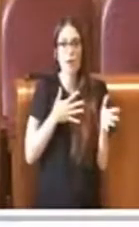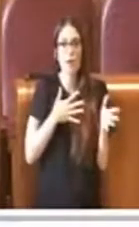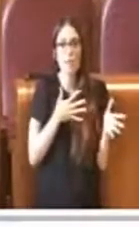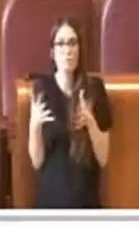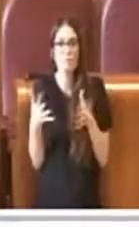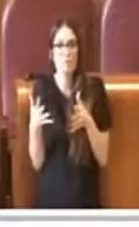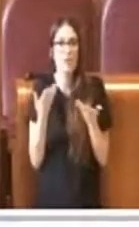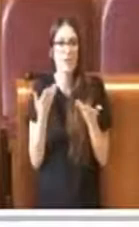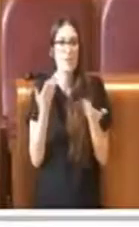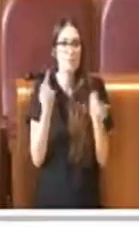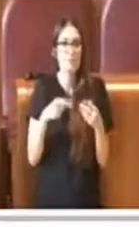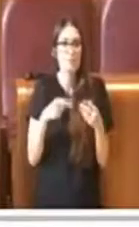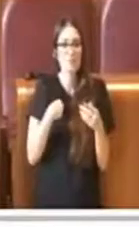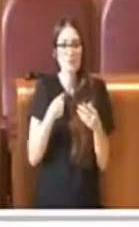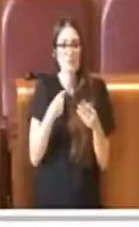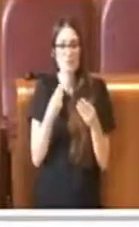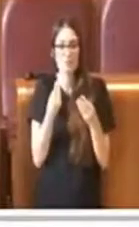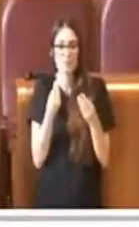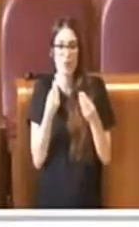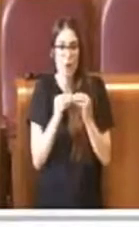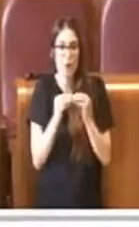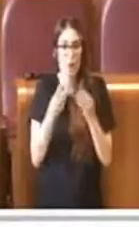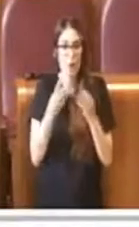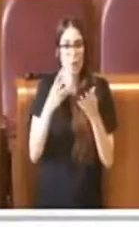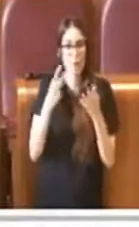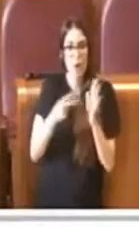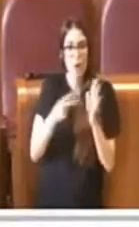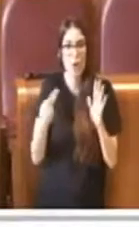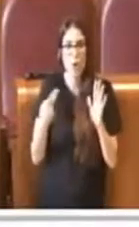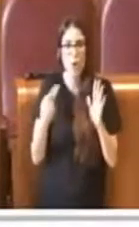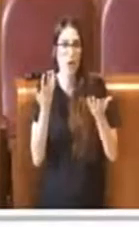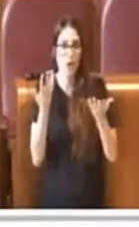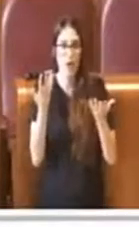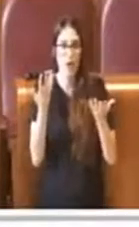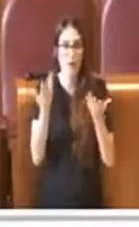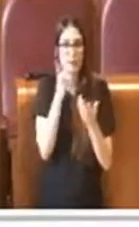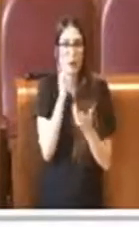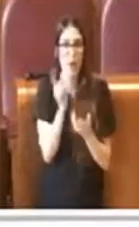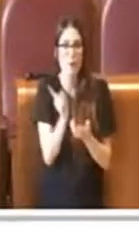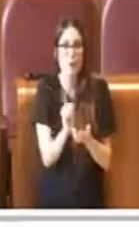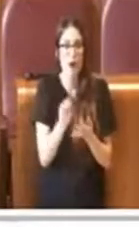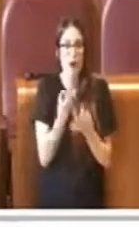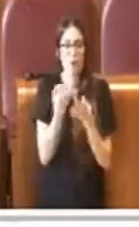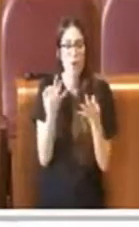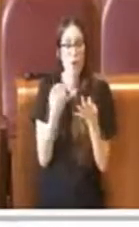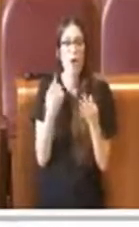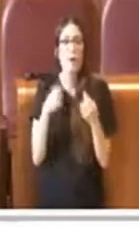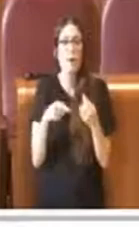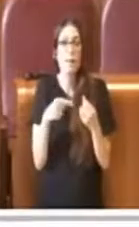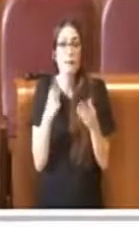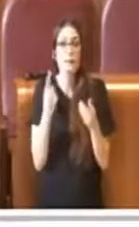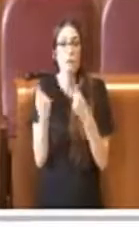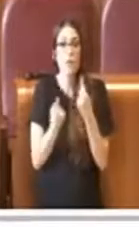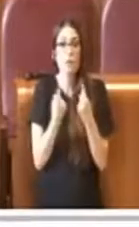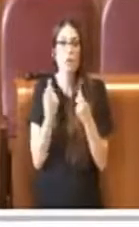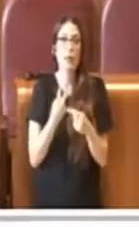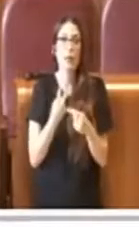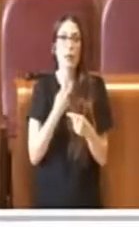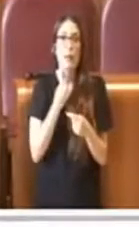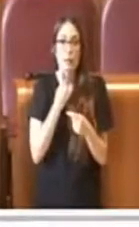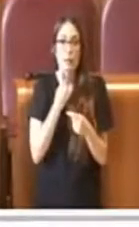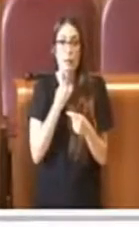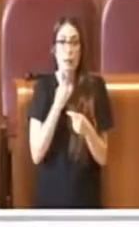magari normalmente non hanno molta dimestichezza con questi strumenti, quindi devo dire che questa situazione forzata purtroppo